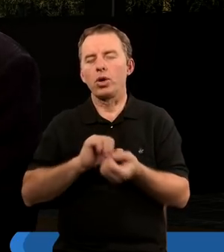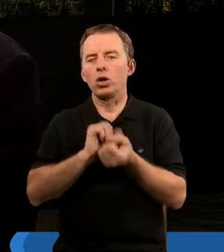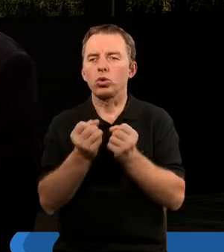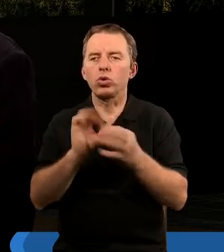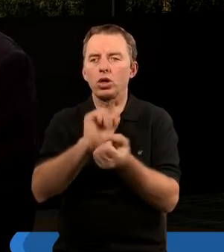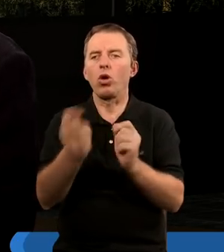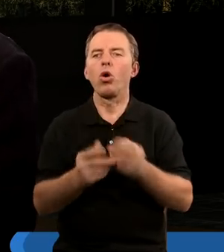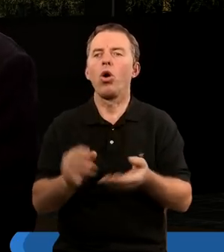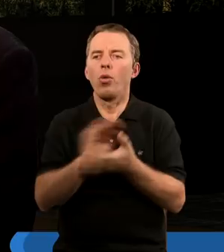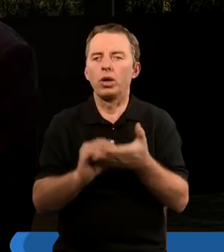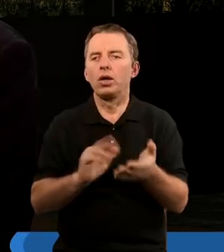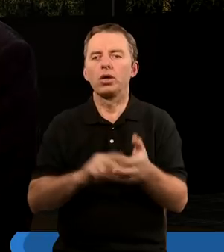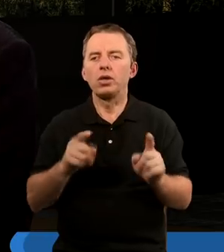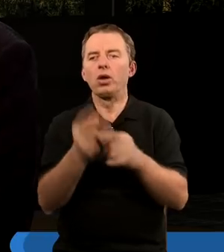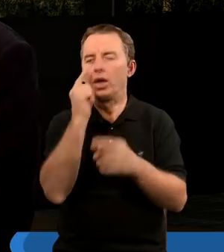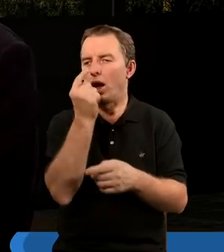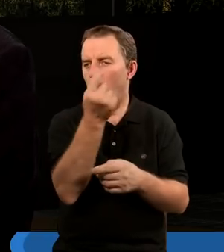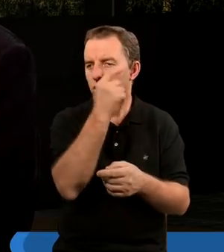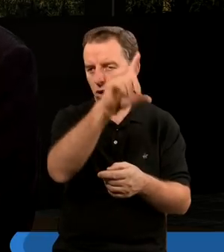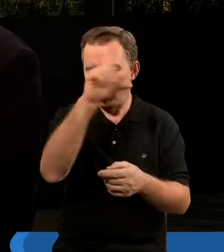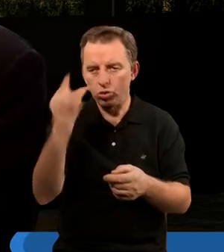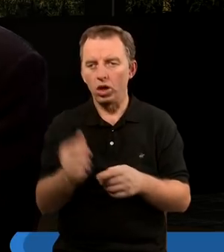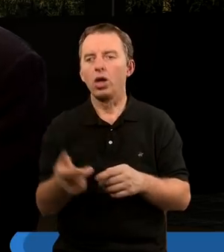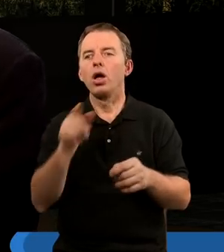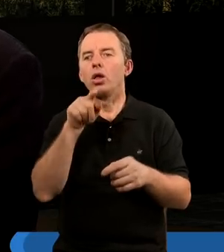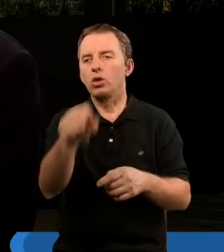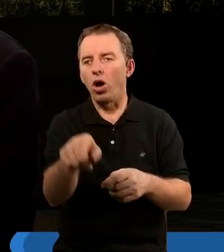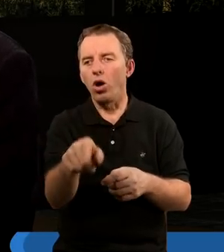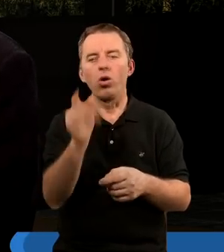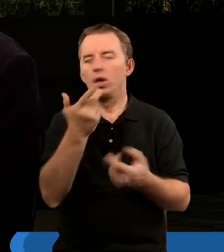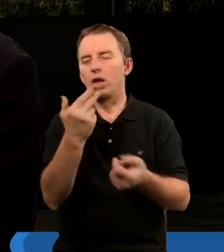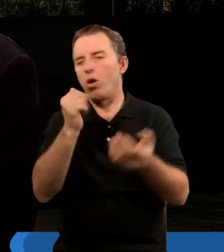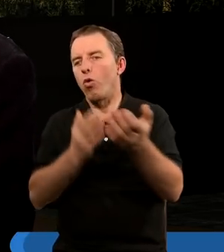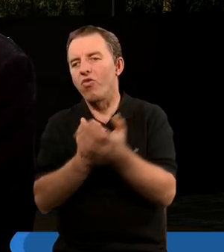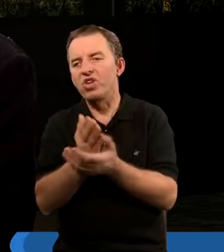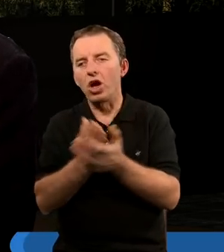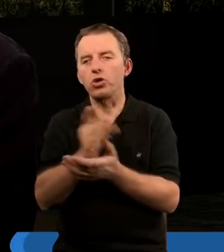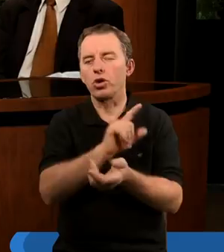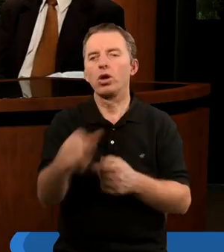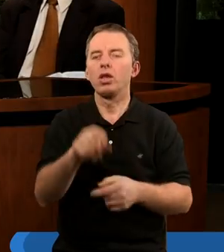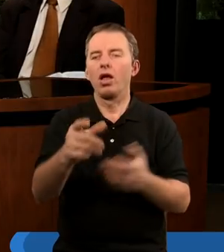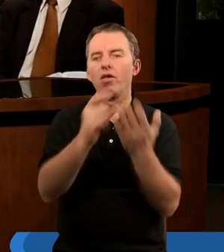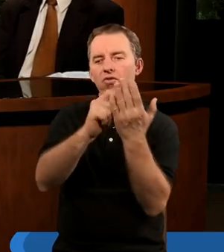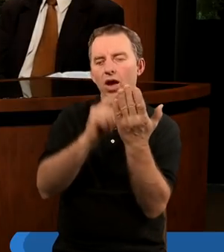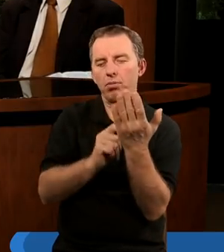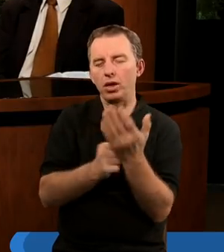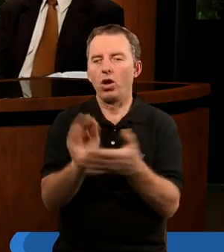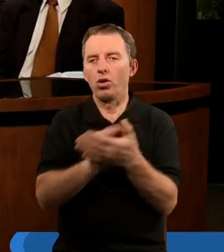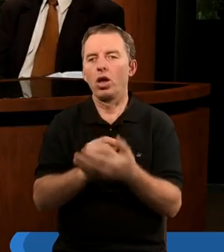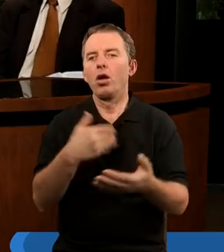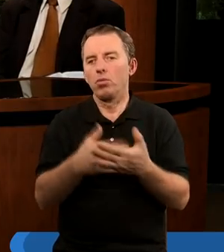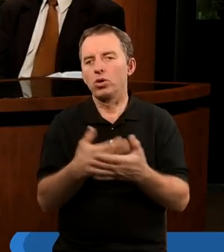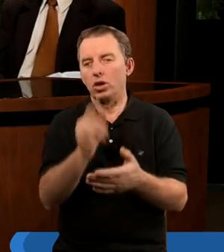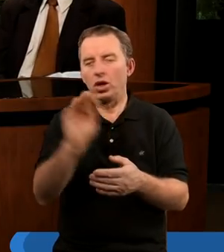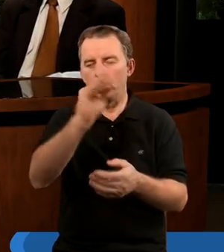opisane, które się dzieją na oczach ludzi i kto by temu nie uwierzył. I ten fragment opisuje nam